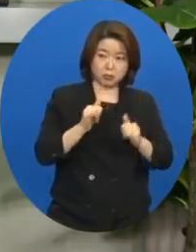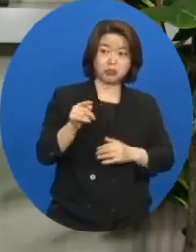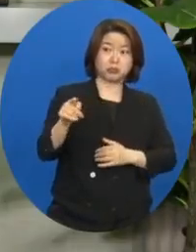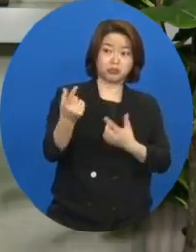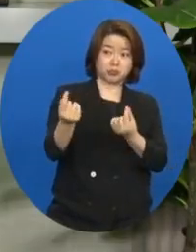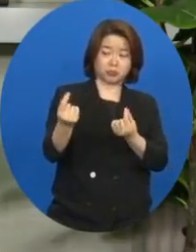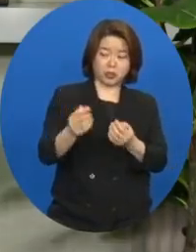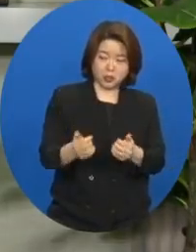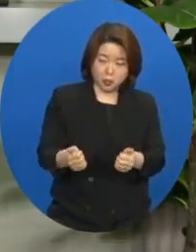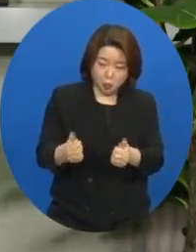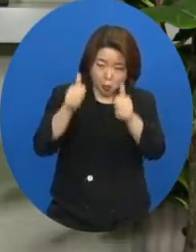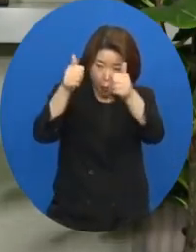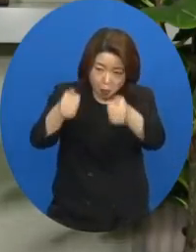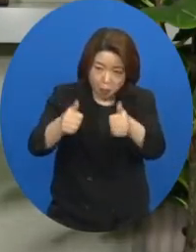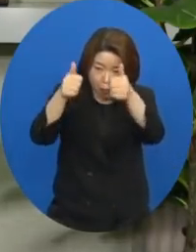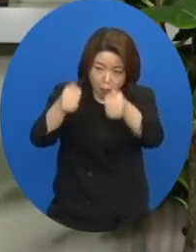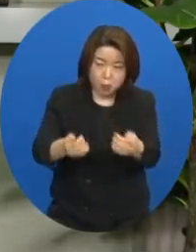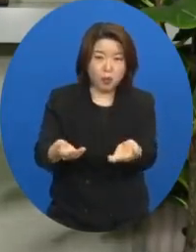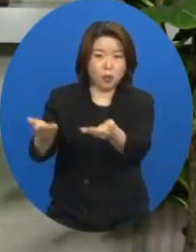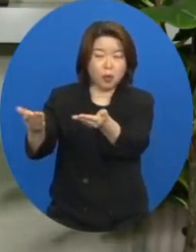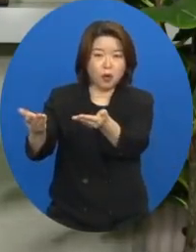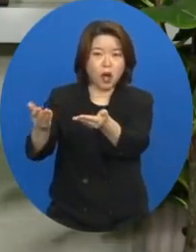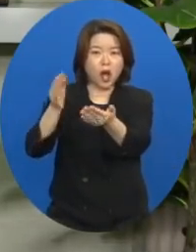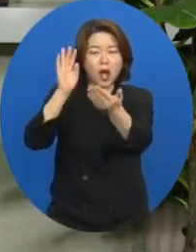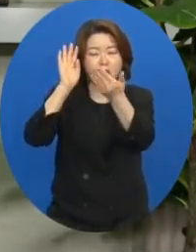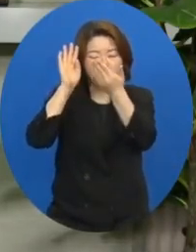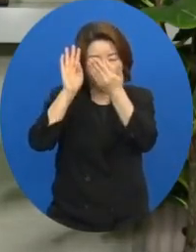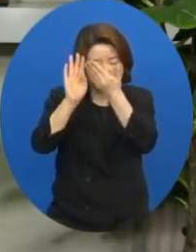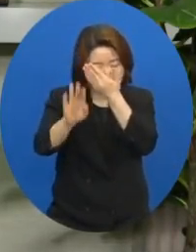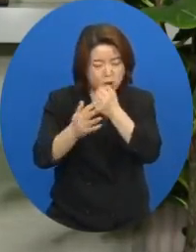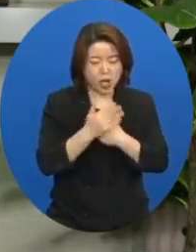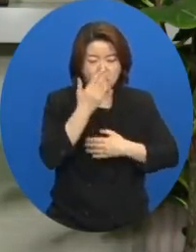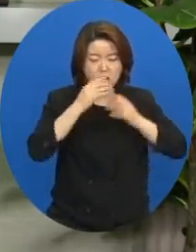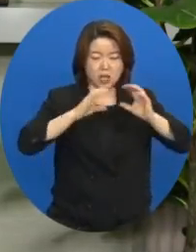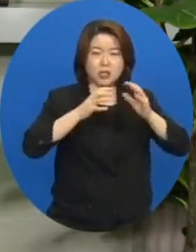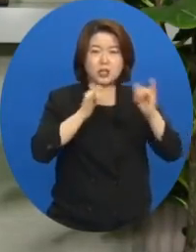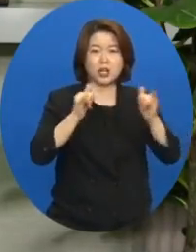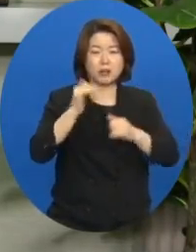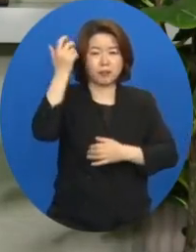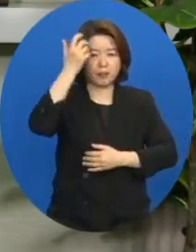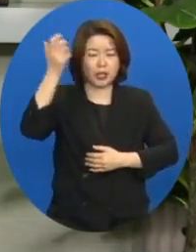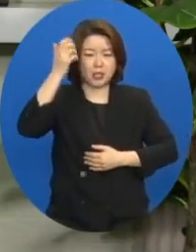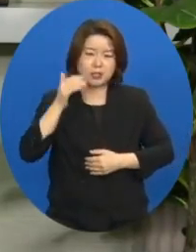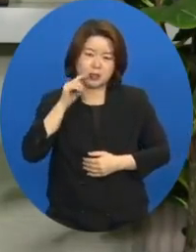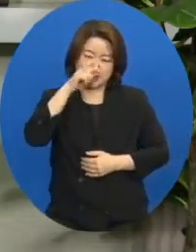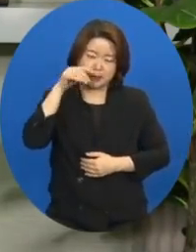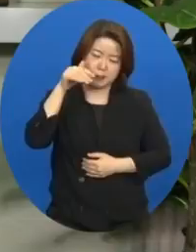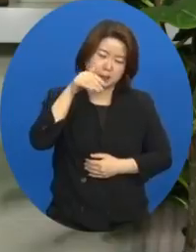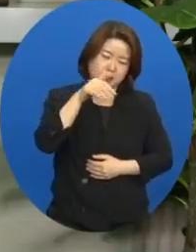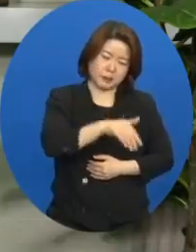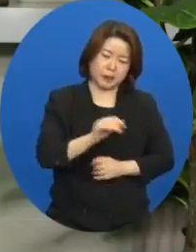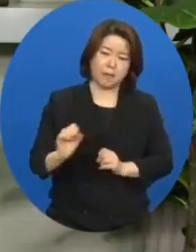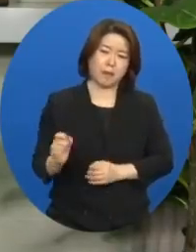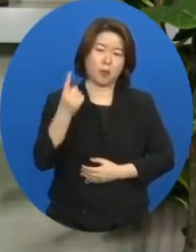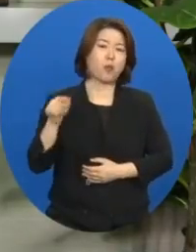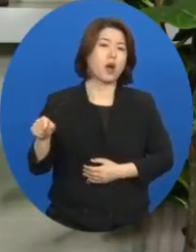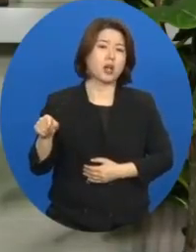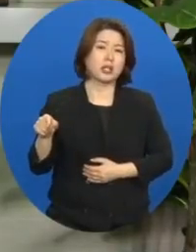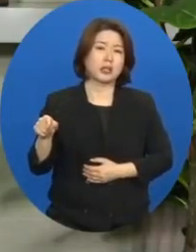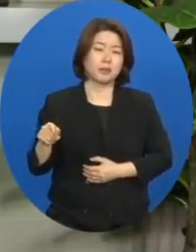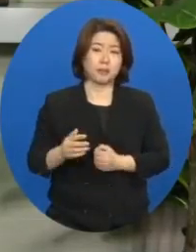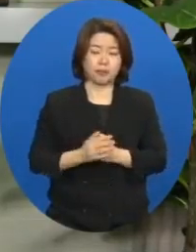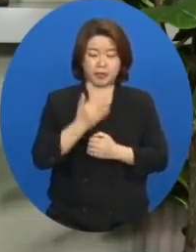나중에는 이스라엘의 영적인 타락의 이유가 됩니다. 그리고 이스라엘에